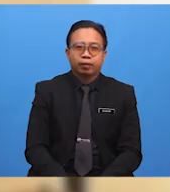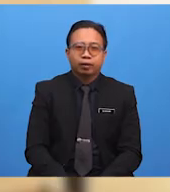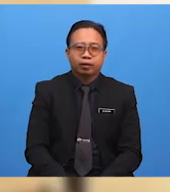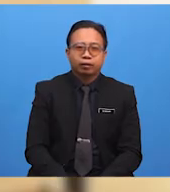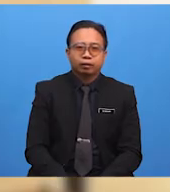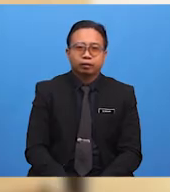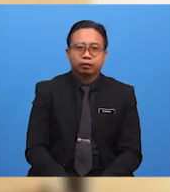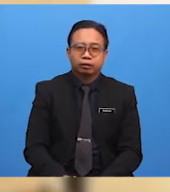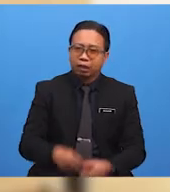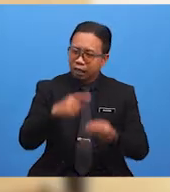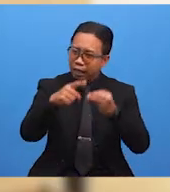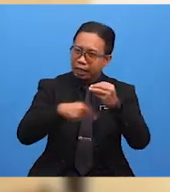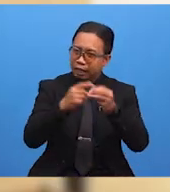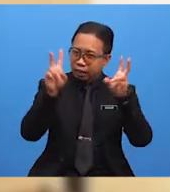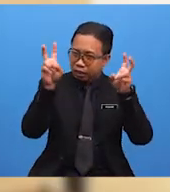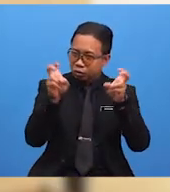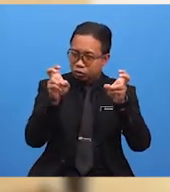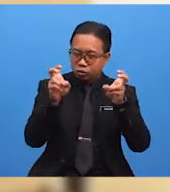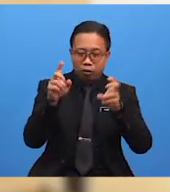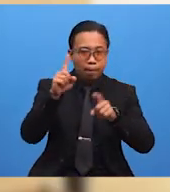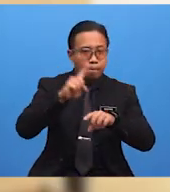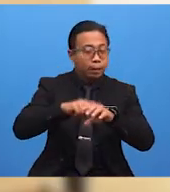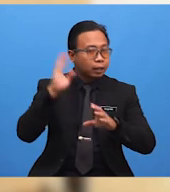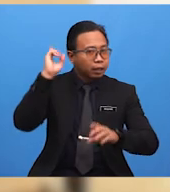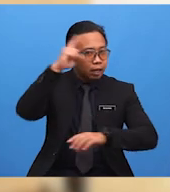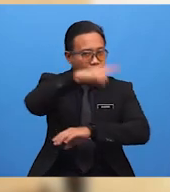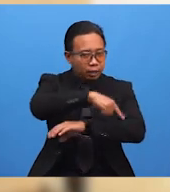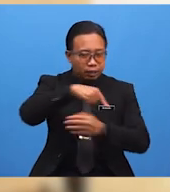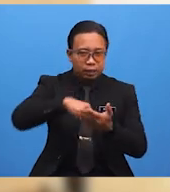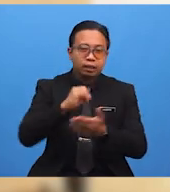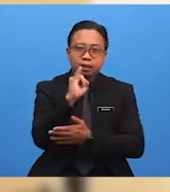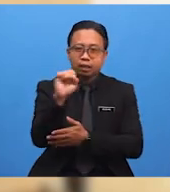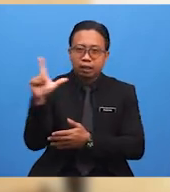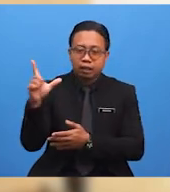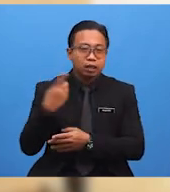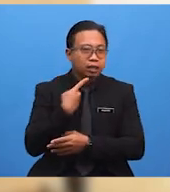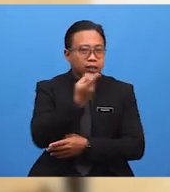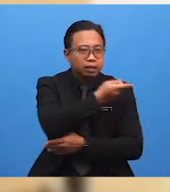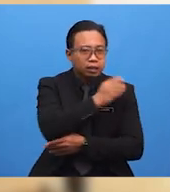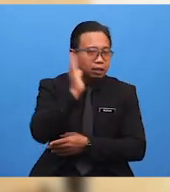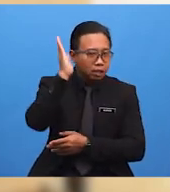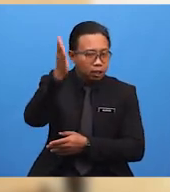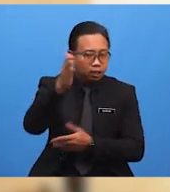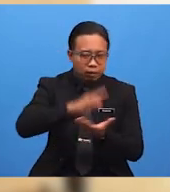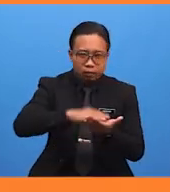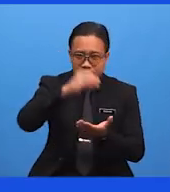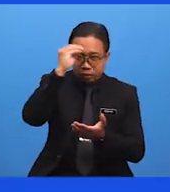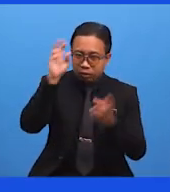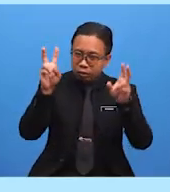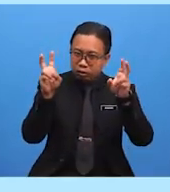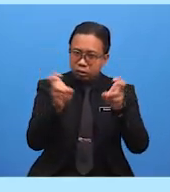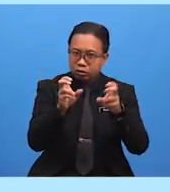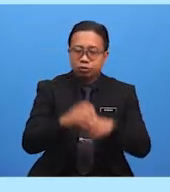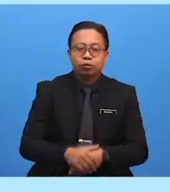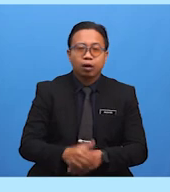Kaitannya dengan tajuk kita pada hari ini ialah Kita akan mempelajari tajuk